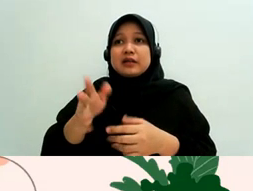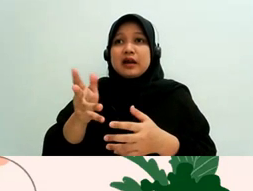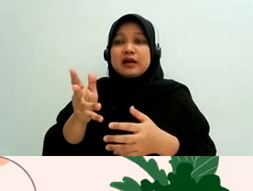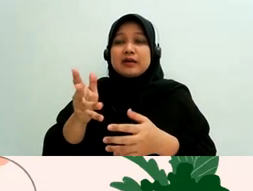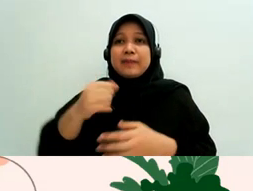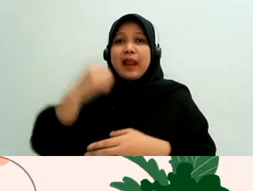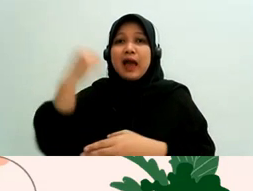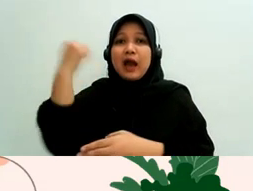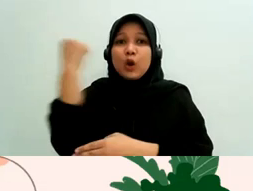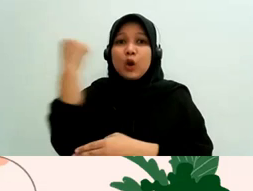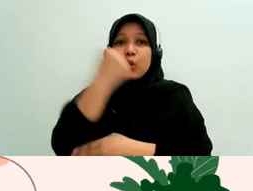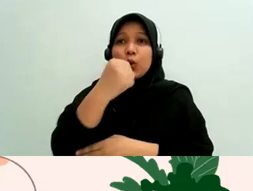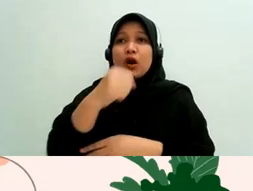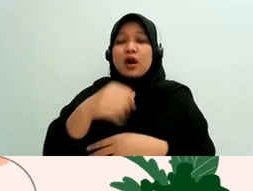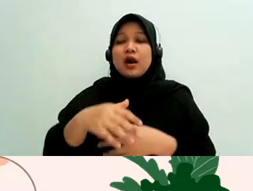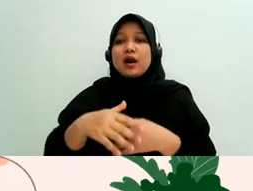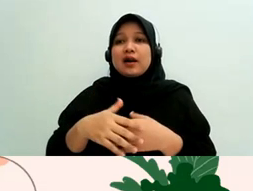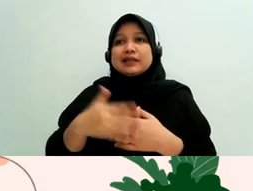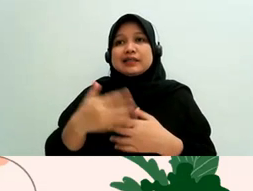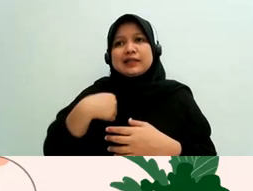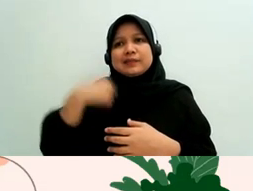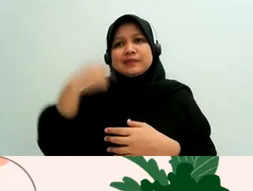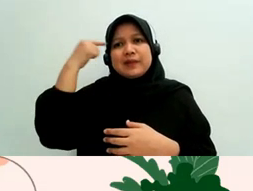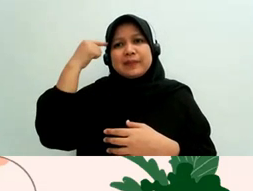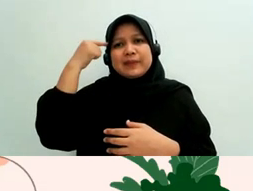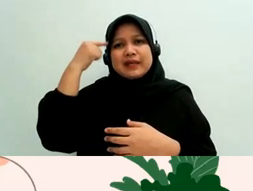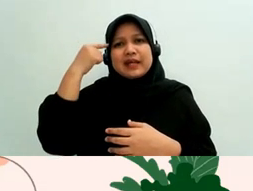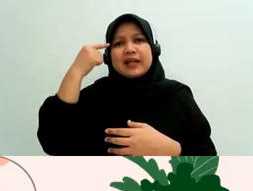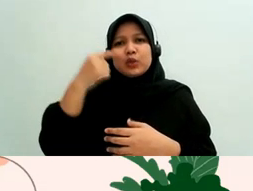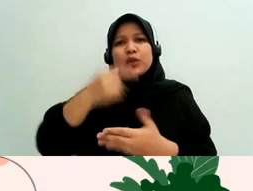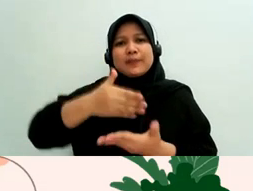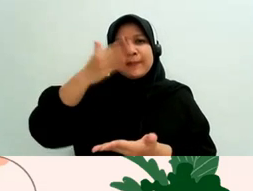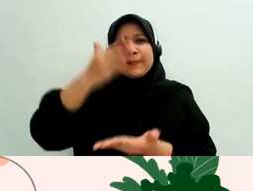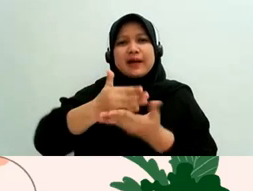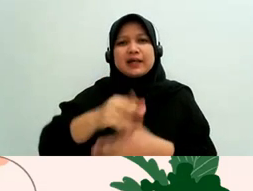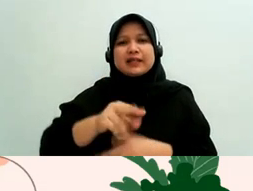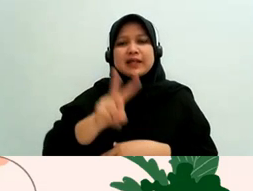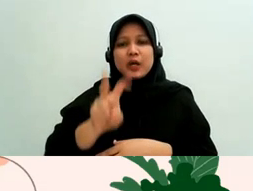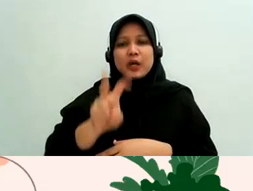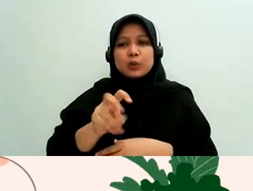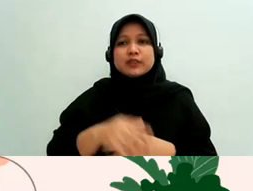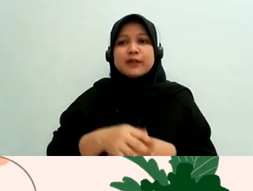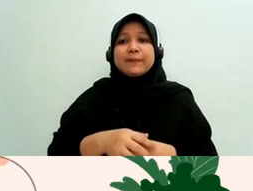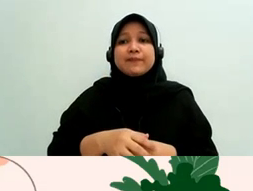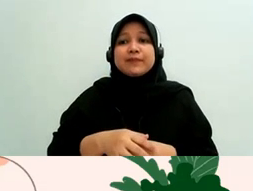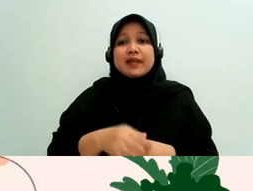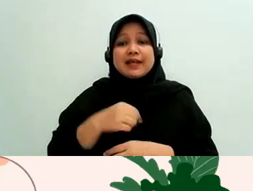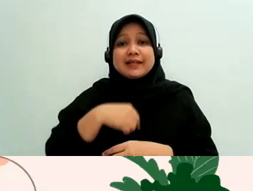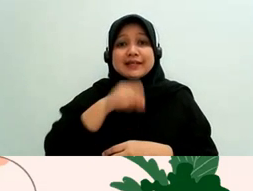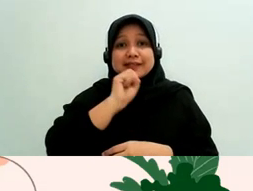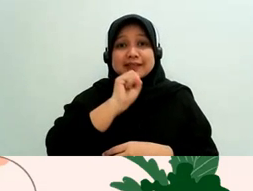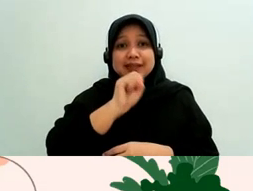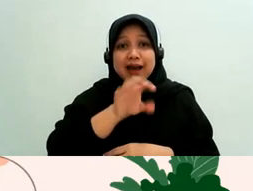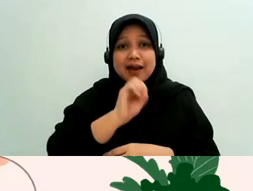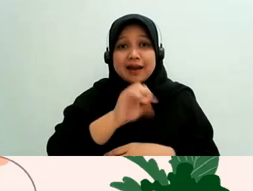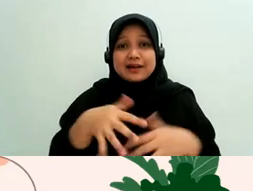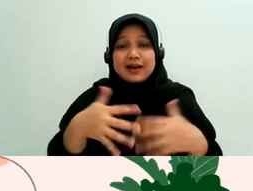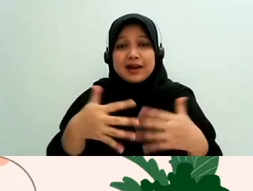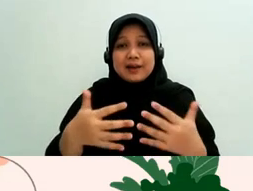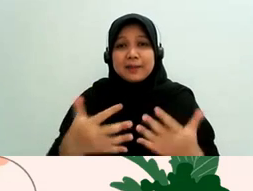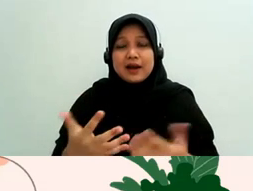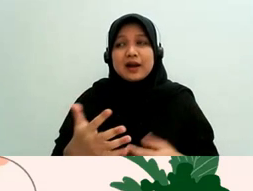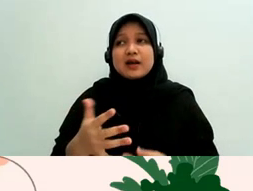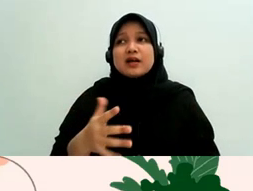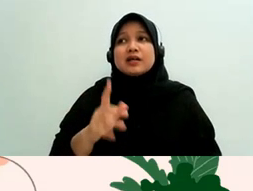sebaiknya menurut saya dibatasi nah saran saya kepada teman-teman karena setahu saya juga